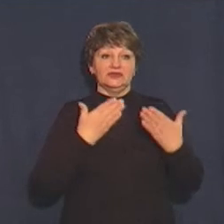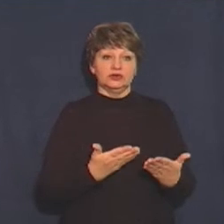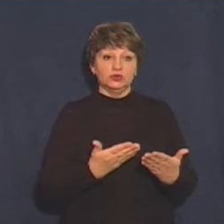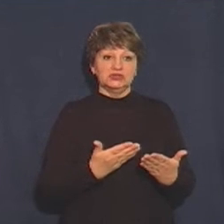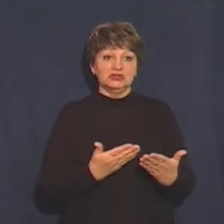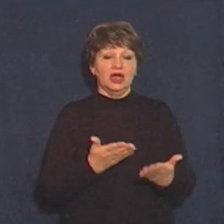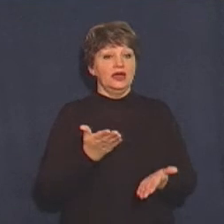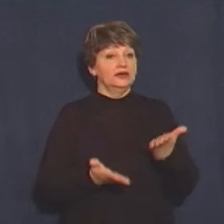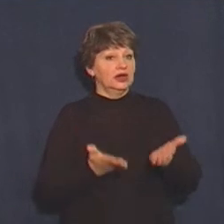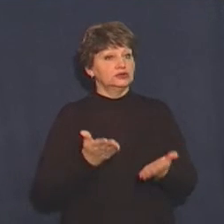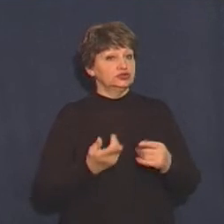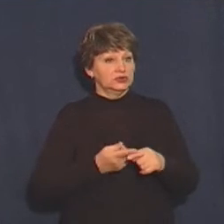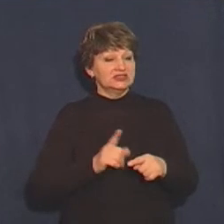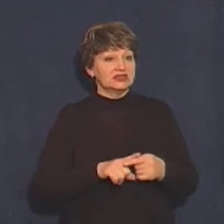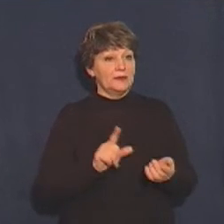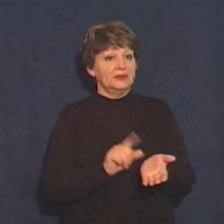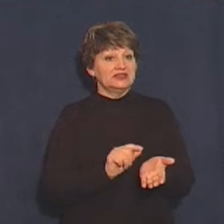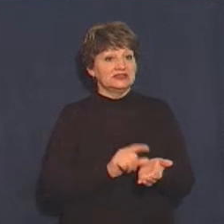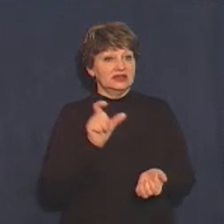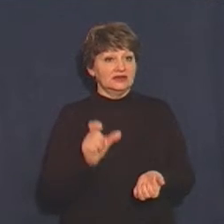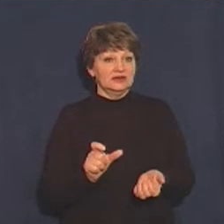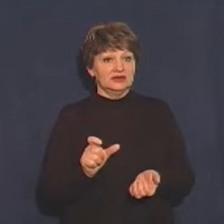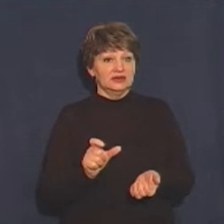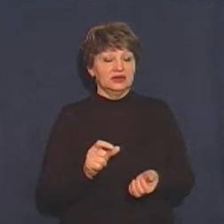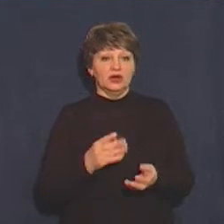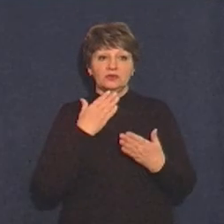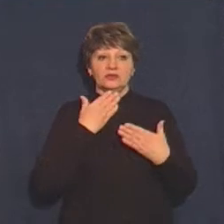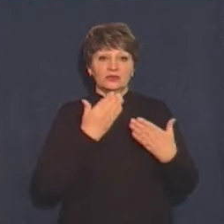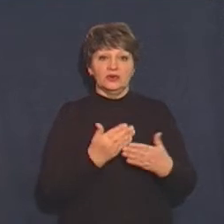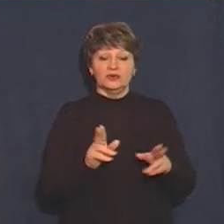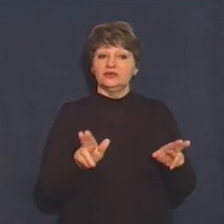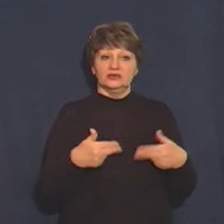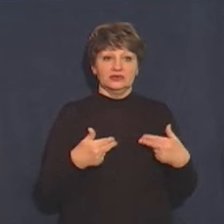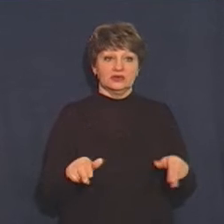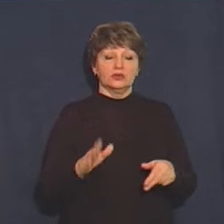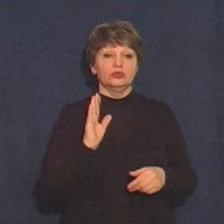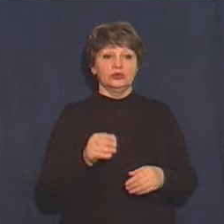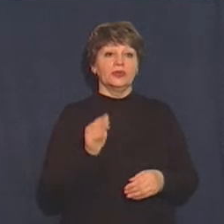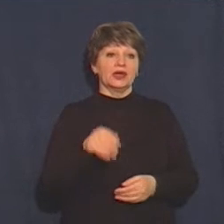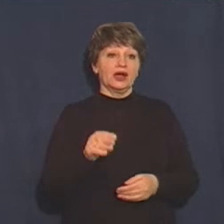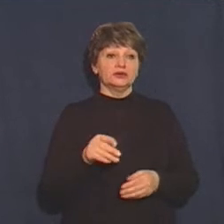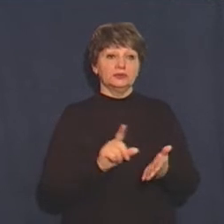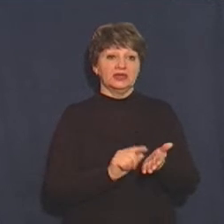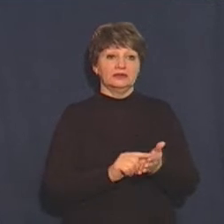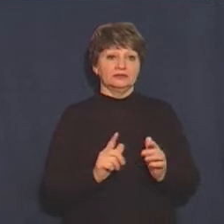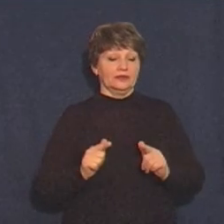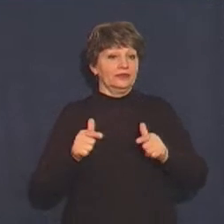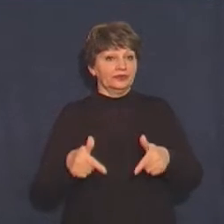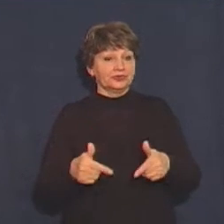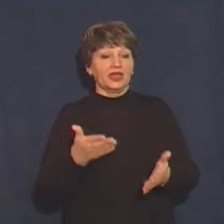пенсіонер, то це не потрібно, це будуть кошти заходити на його пенсійну карточку. А якщо